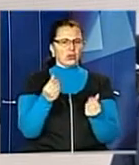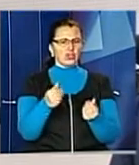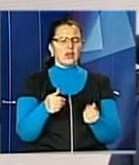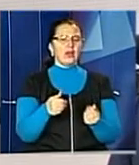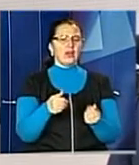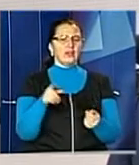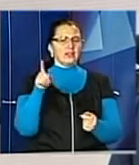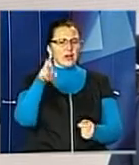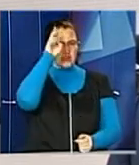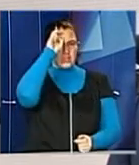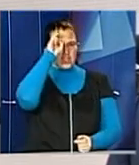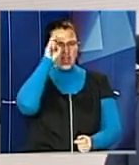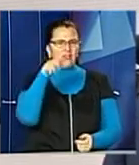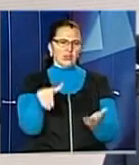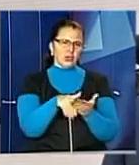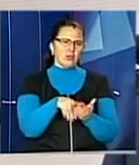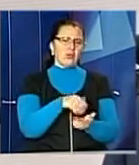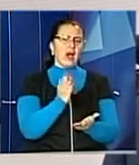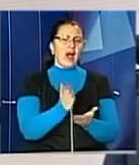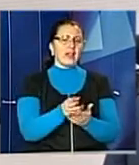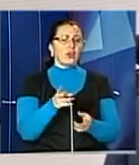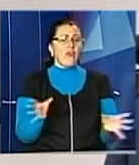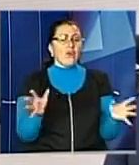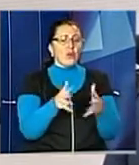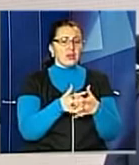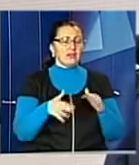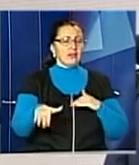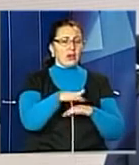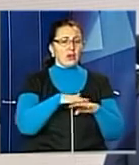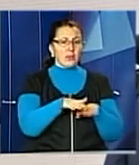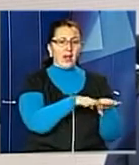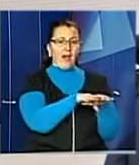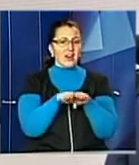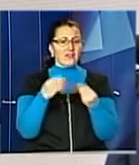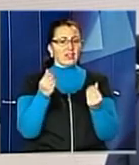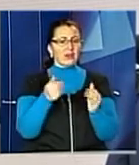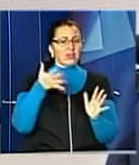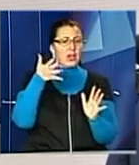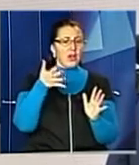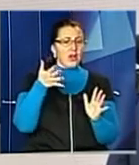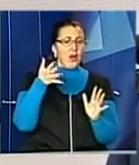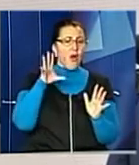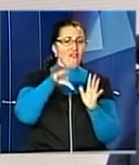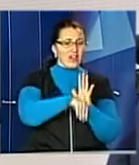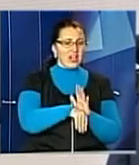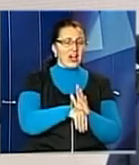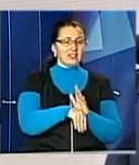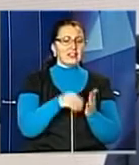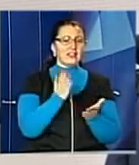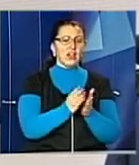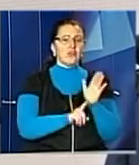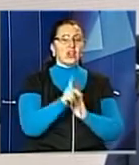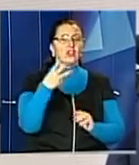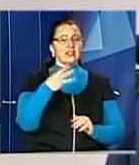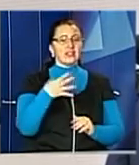держава стимулює ці речі, але в об'єднаних громадах рівень капіталовкладень становить від 35%